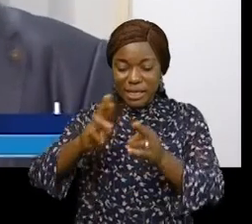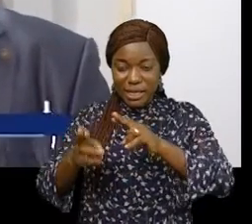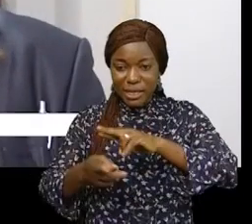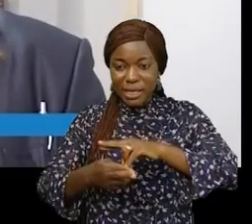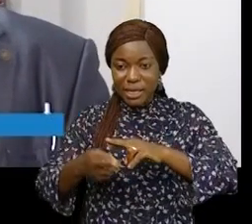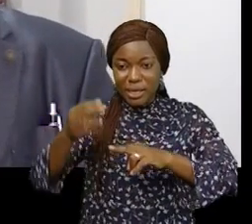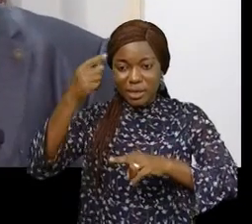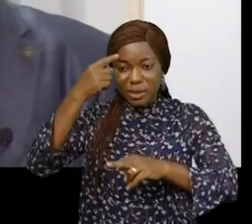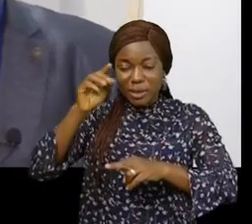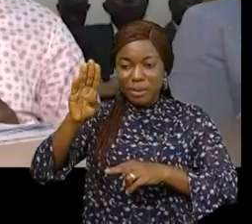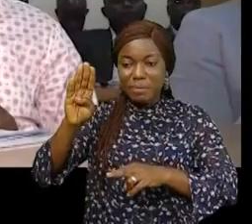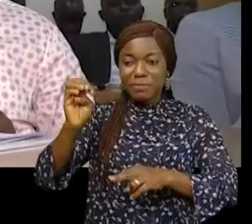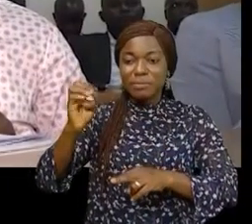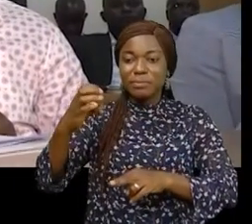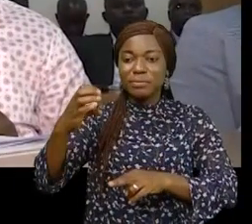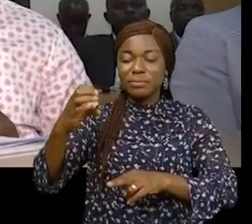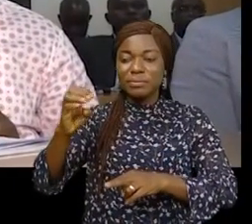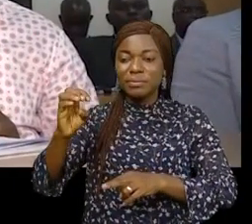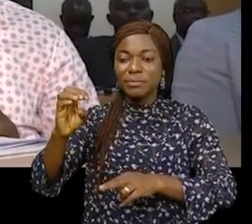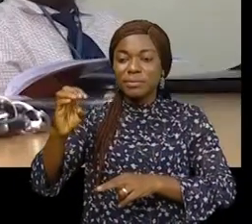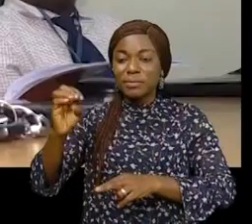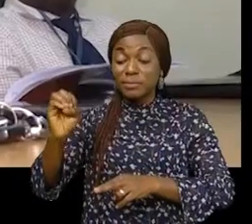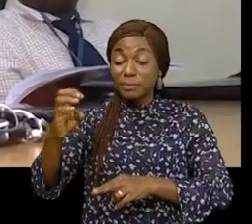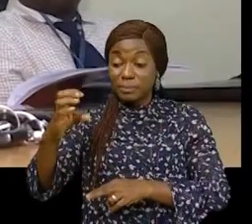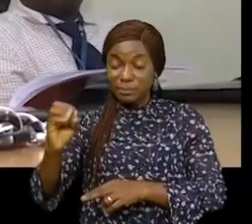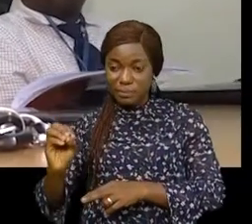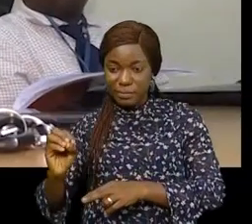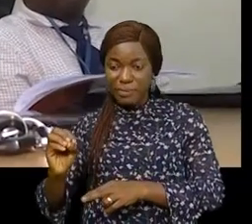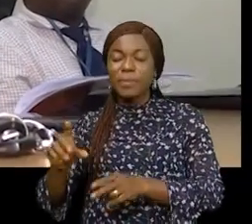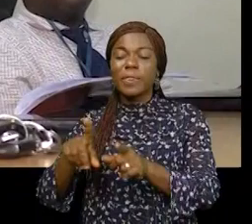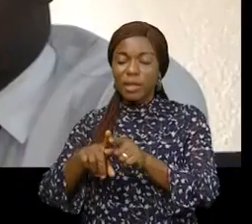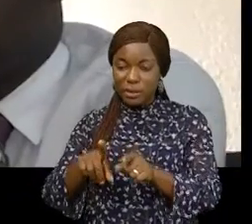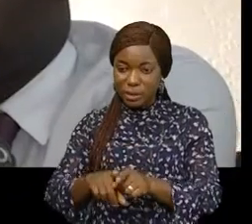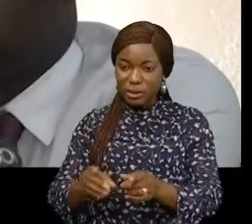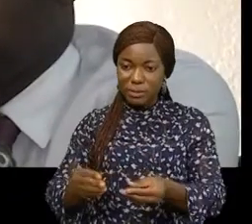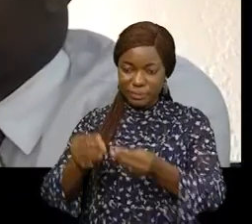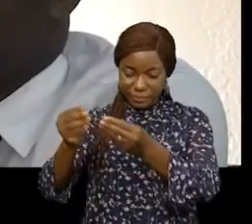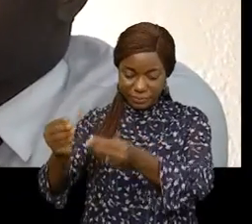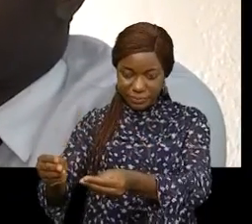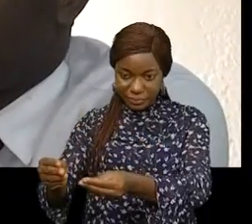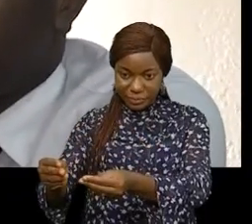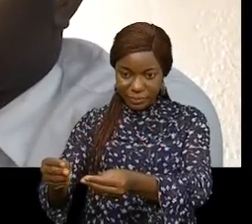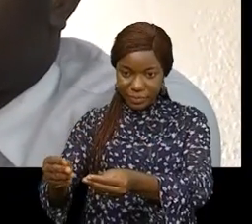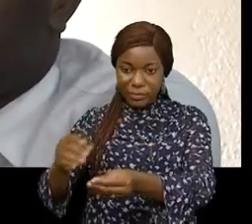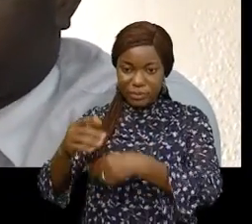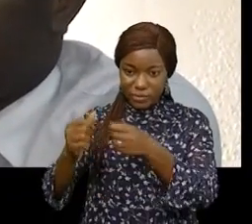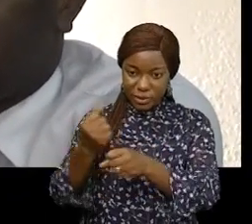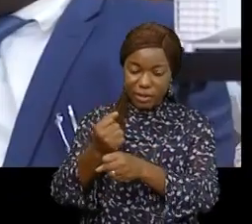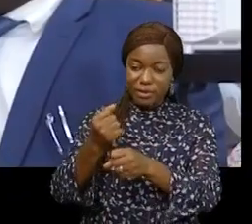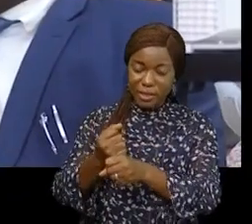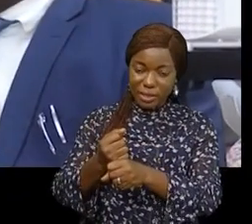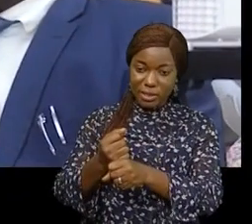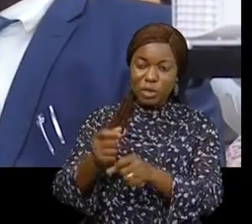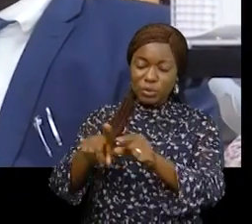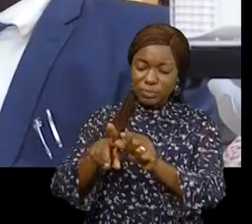BSECO il faudrait que le système de gestion des risques soit implanté. Nous outillons les employés